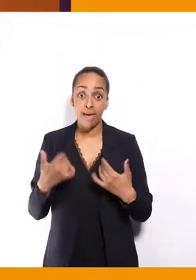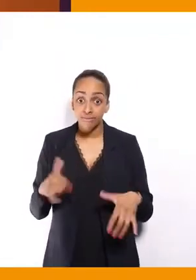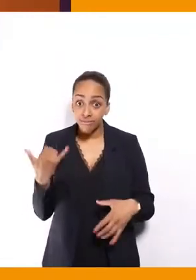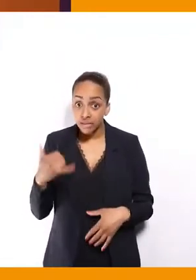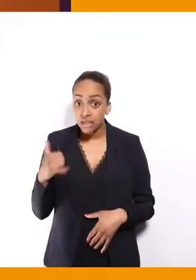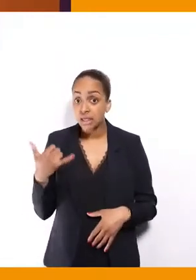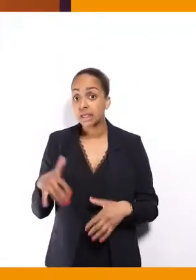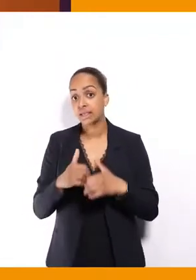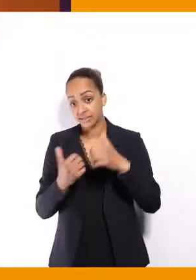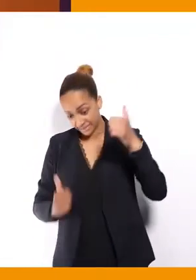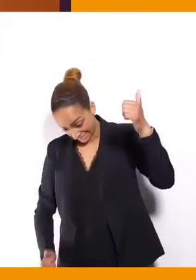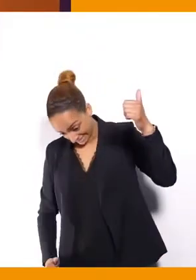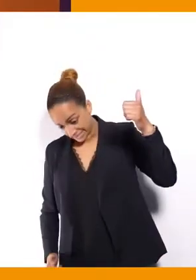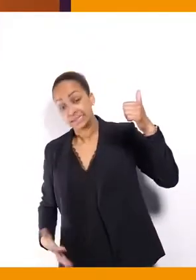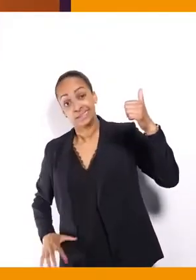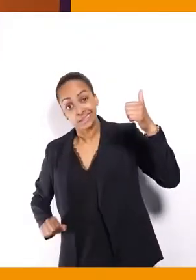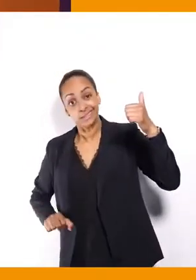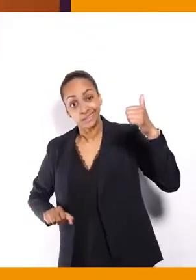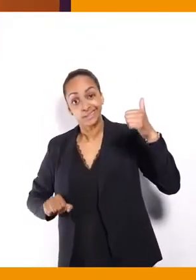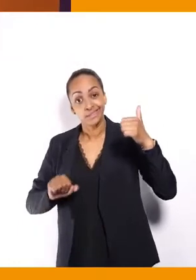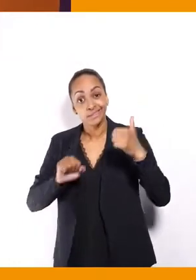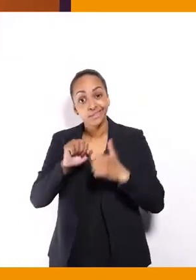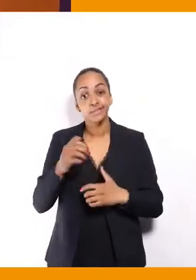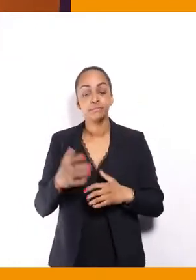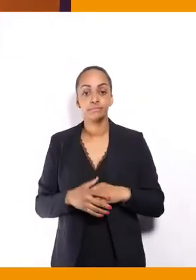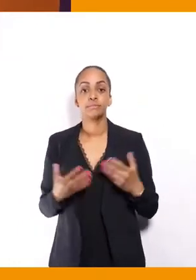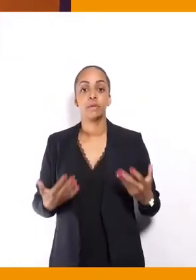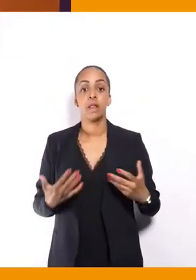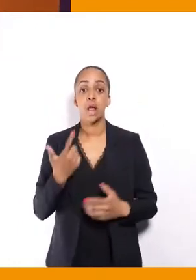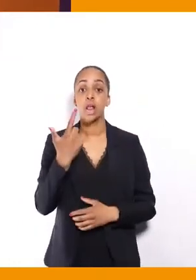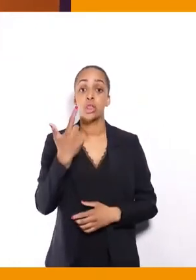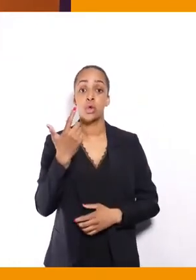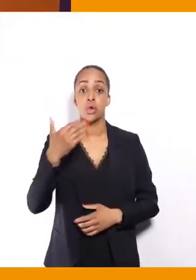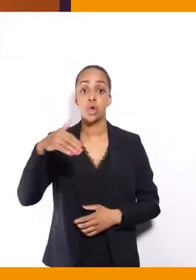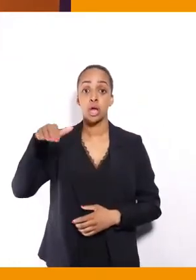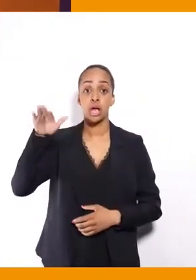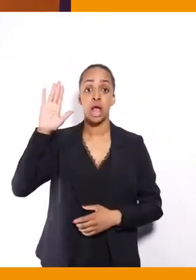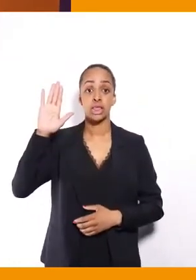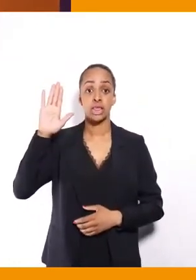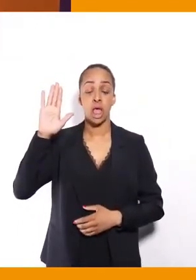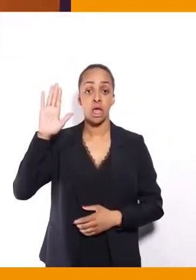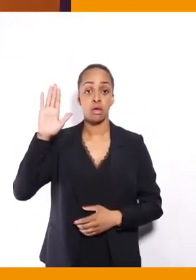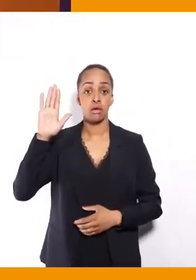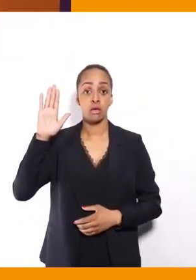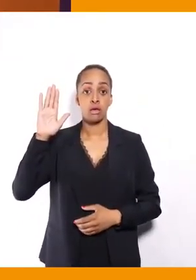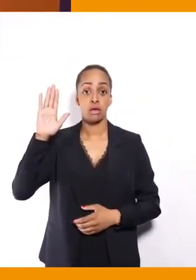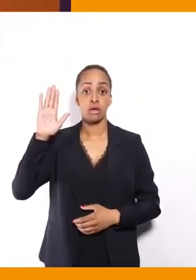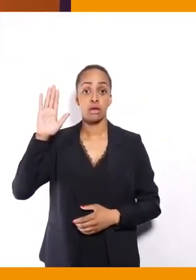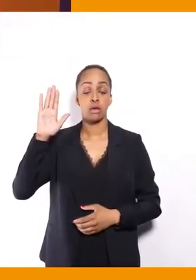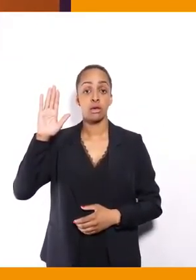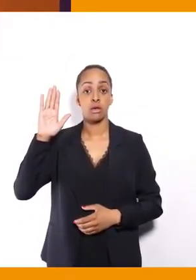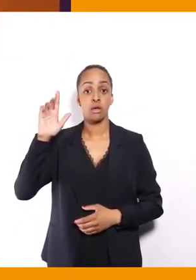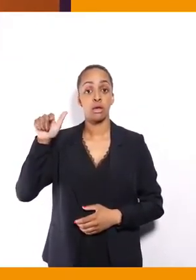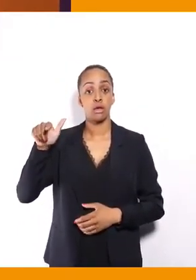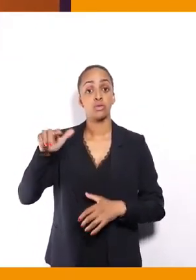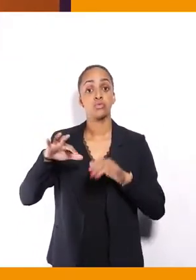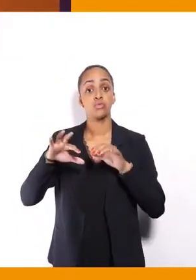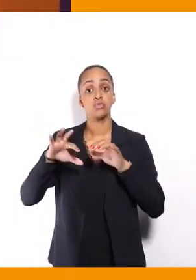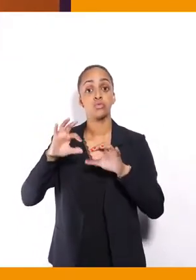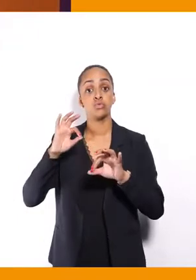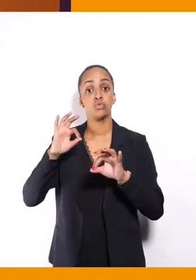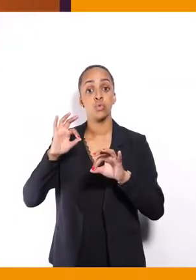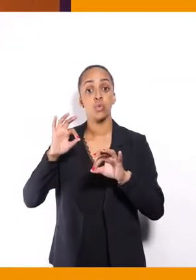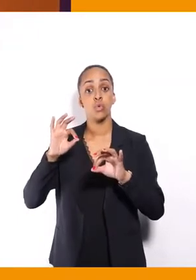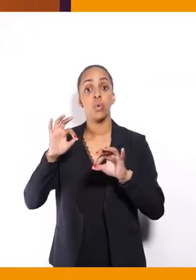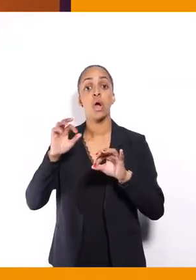Aujourd'hui, ce sont deux candidats qui ont fait le choix, donc, de diffuser une